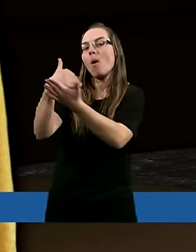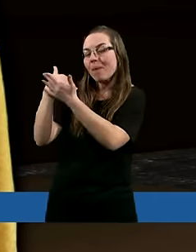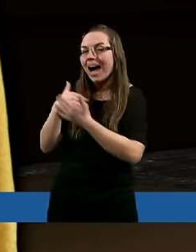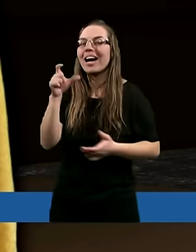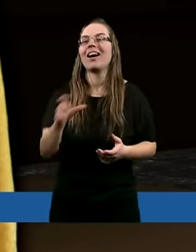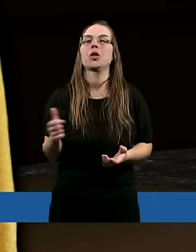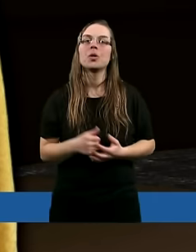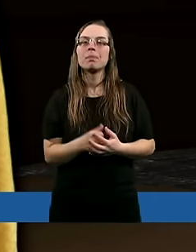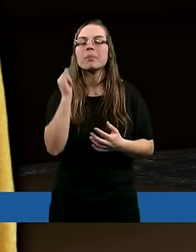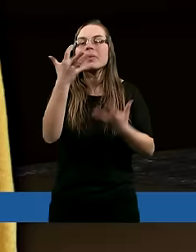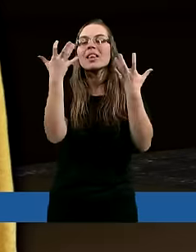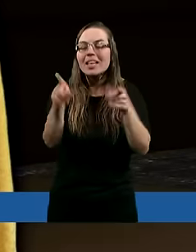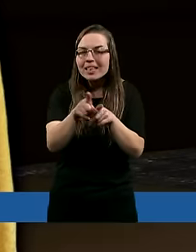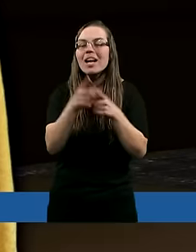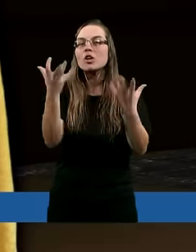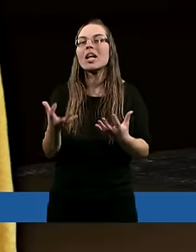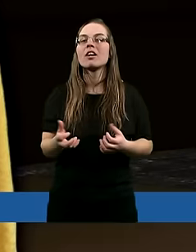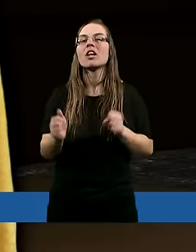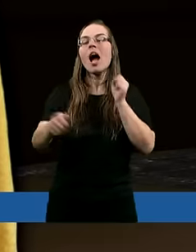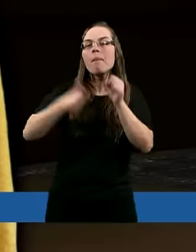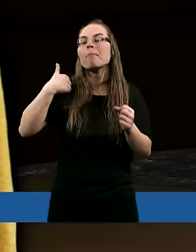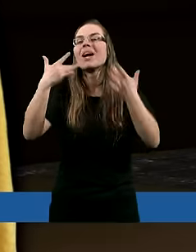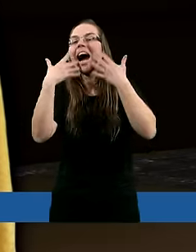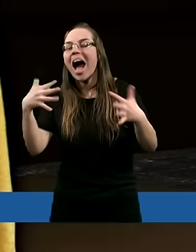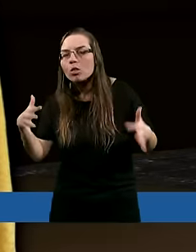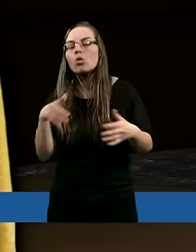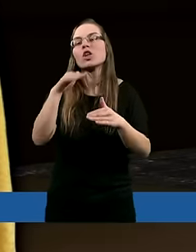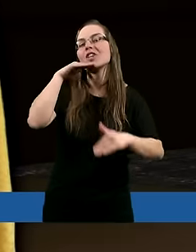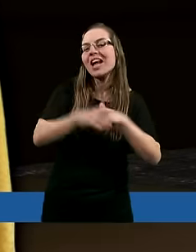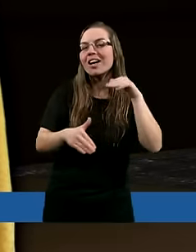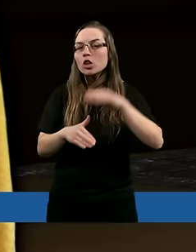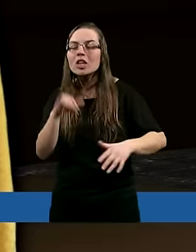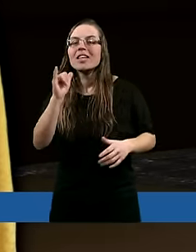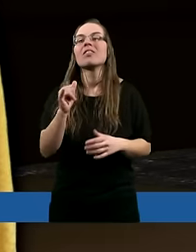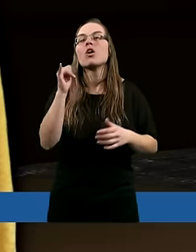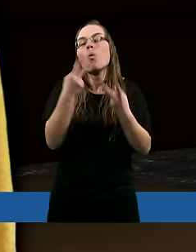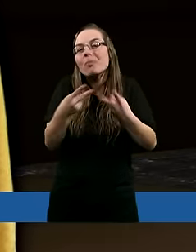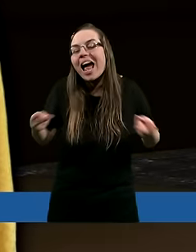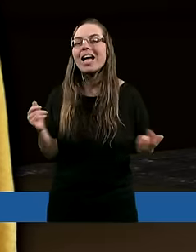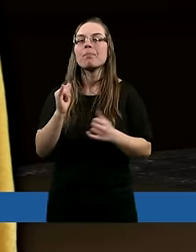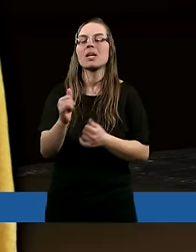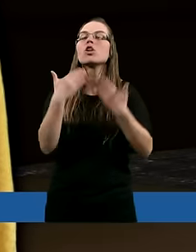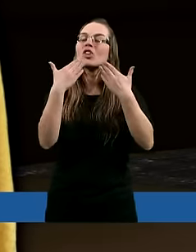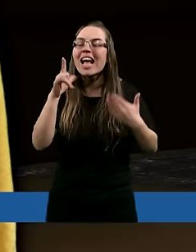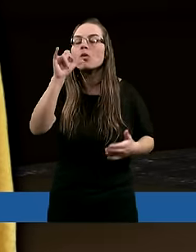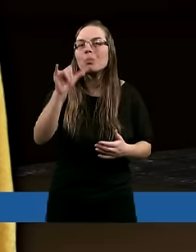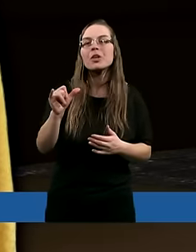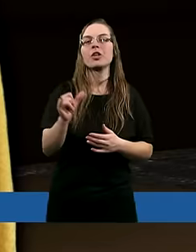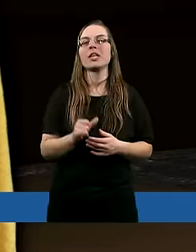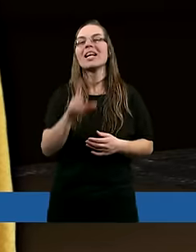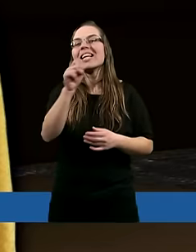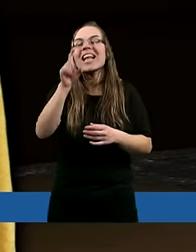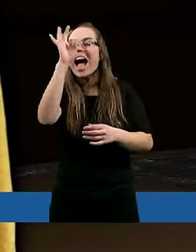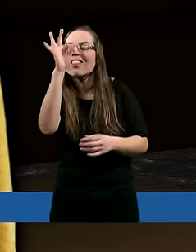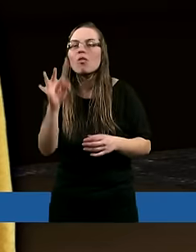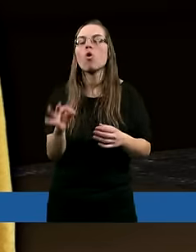i chcesz, abyśmy byli radośni, szczęśliwi, uprzejmi. Dziękujemy Ci za